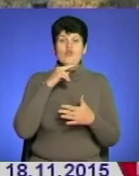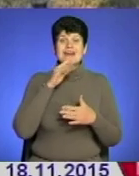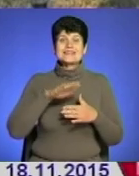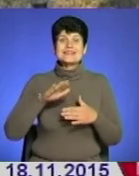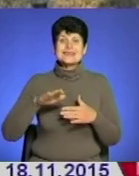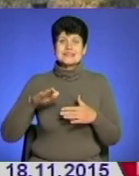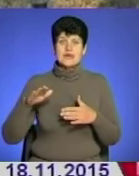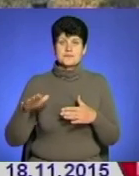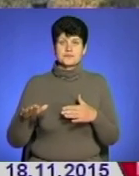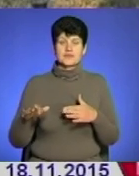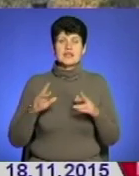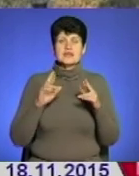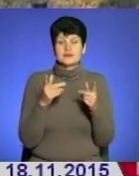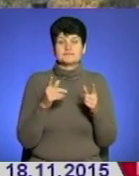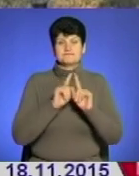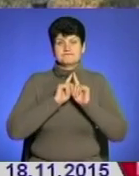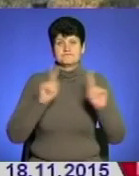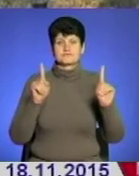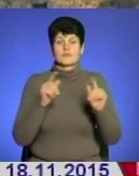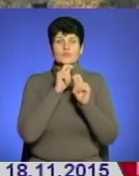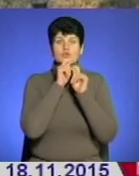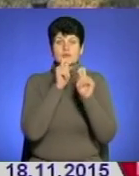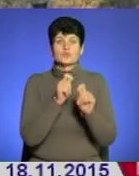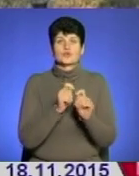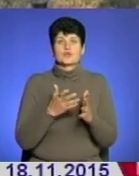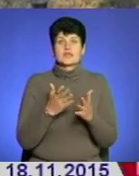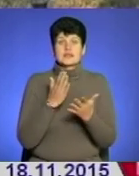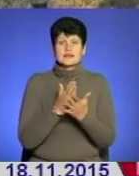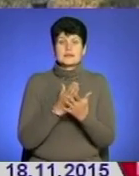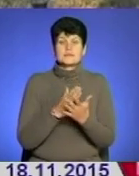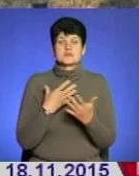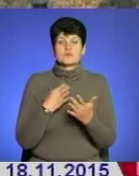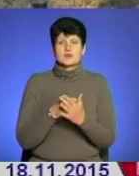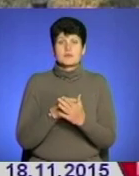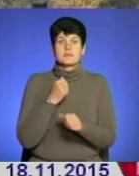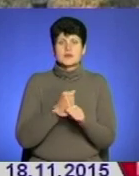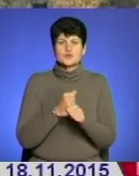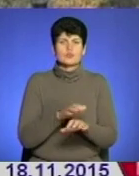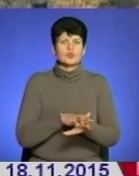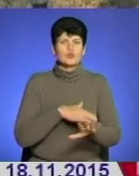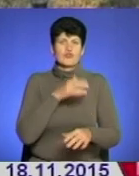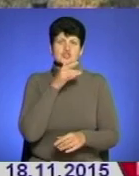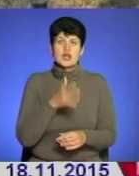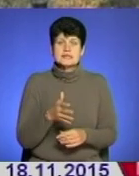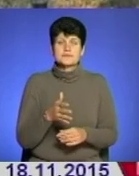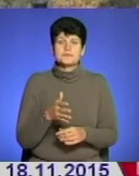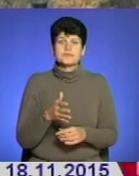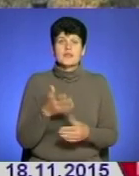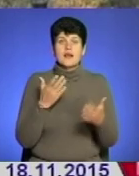дітям. І як бонус такий невеликий подарувати їм подарунок, який ми складаємо, над яким ми працюємо дуже довгий час, але